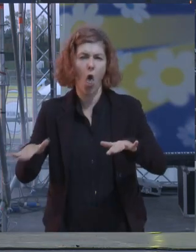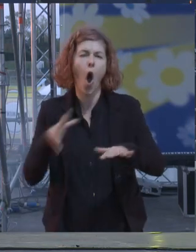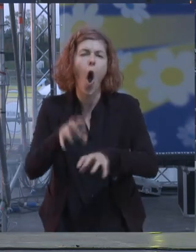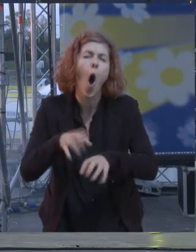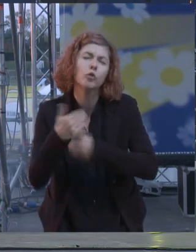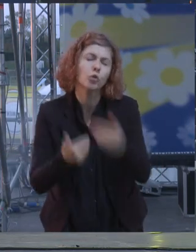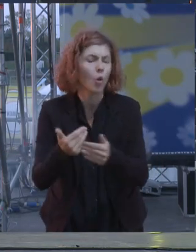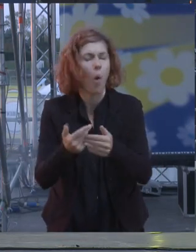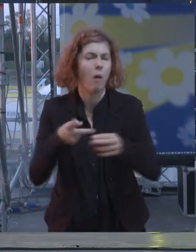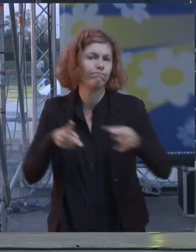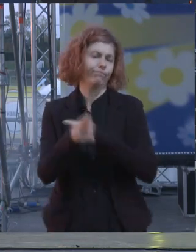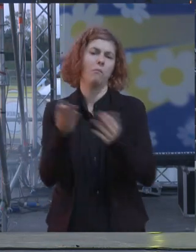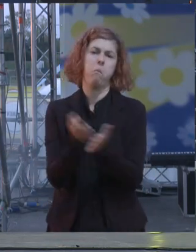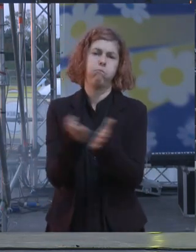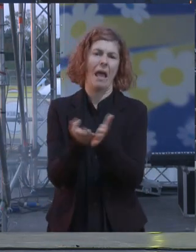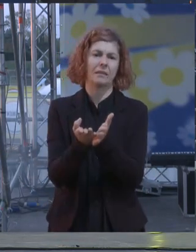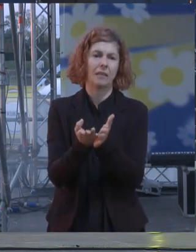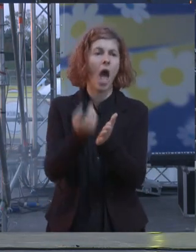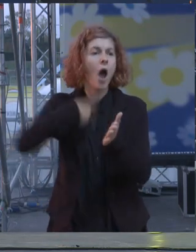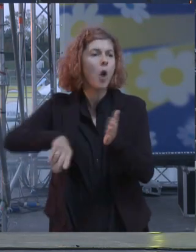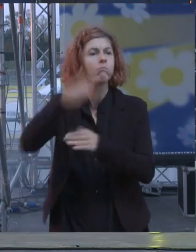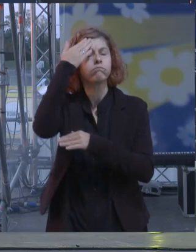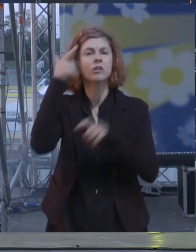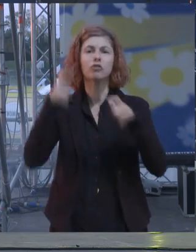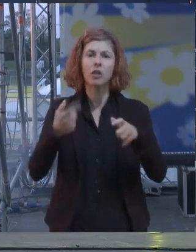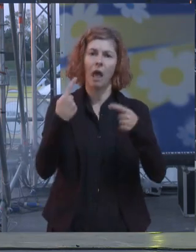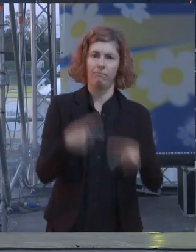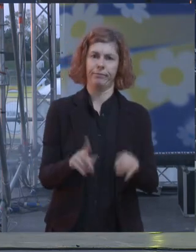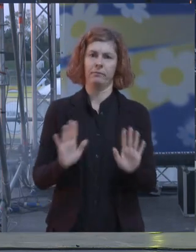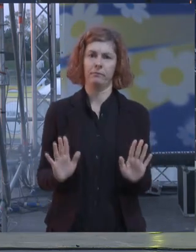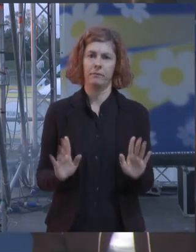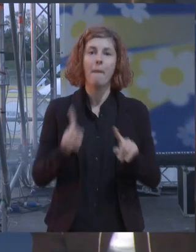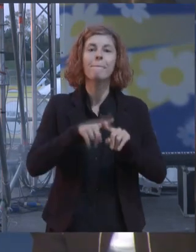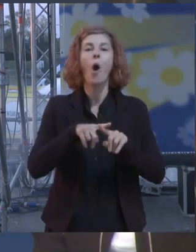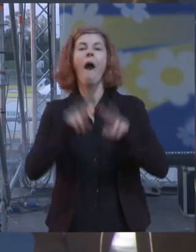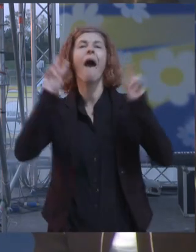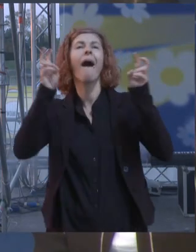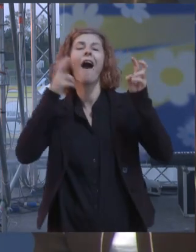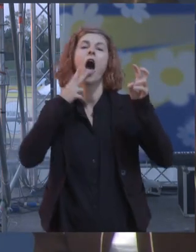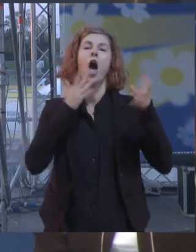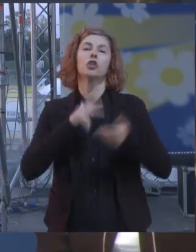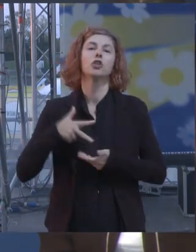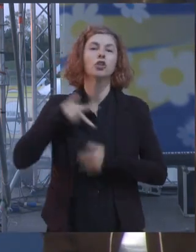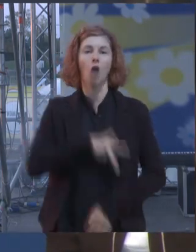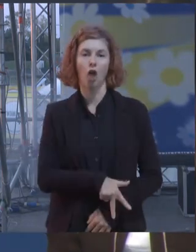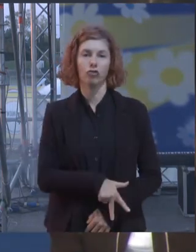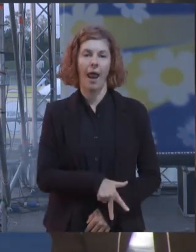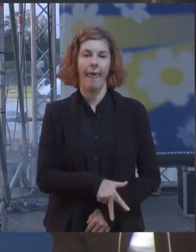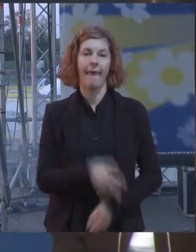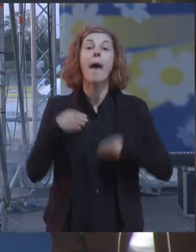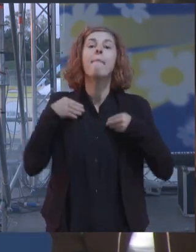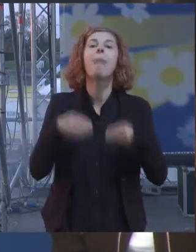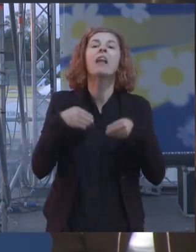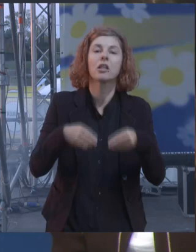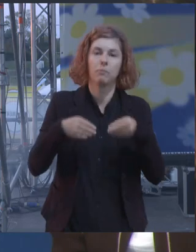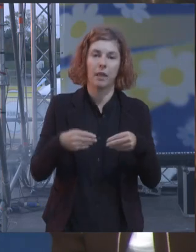il modello di città che abbiamo in mente e poi sul fronte del sociale e della partecipazione a Pomezzo abbiamo